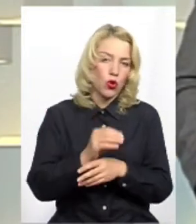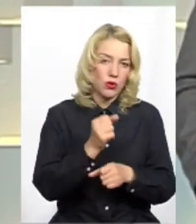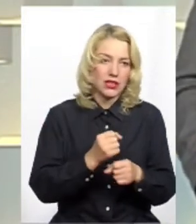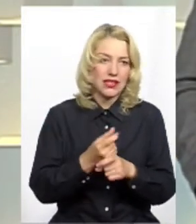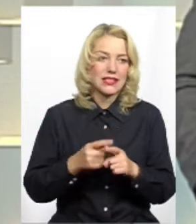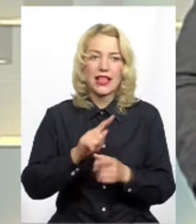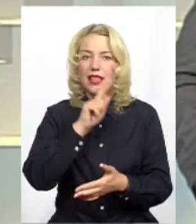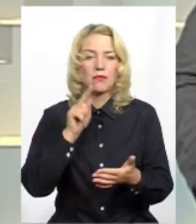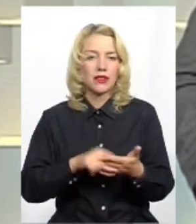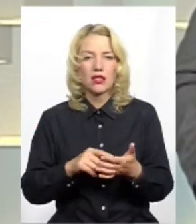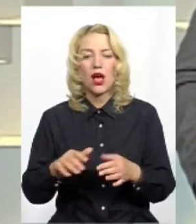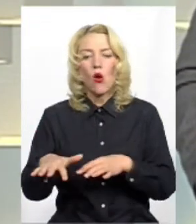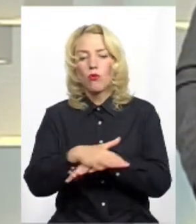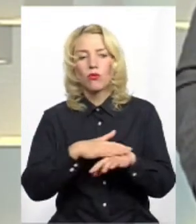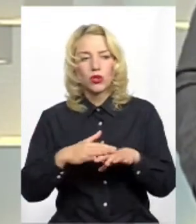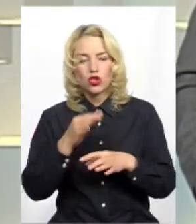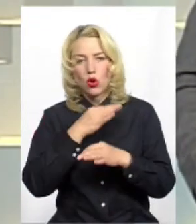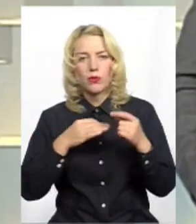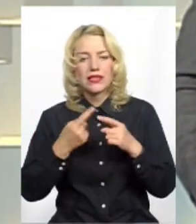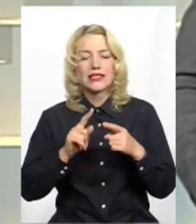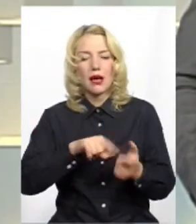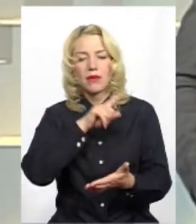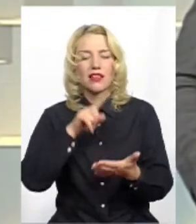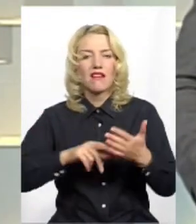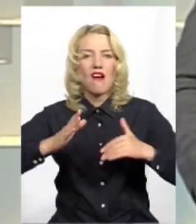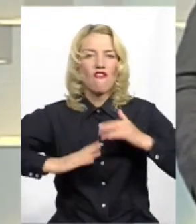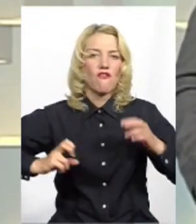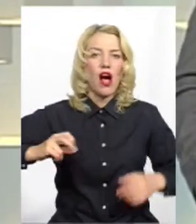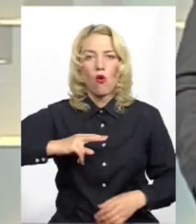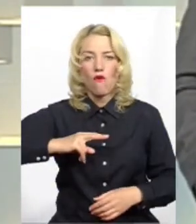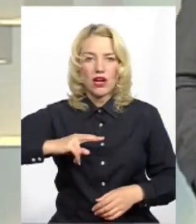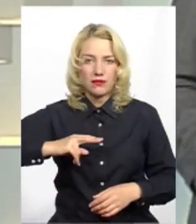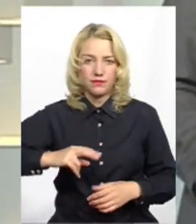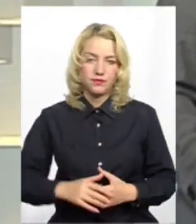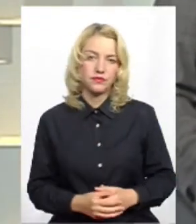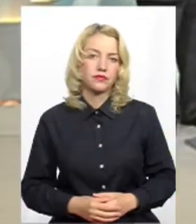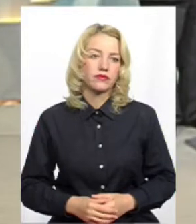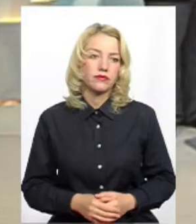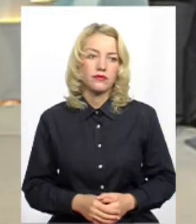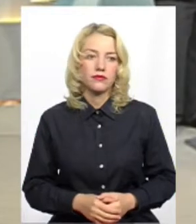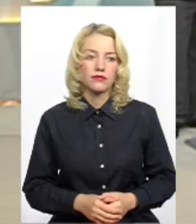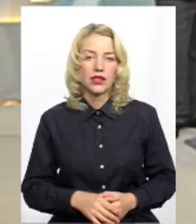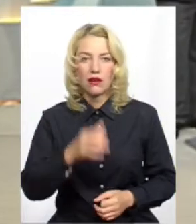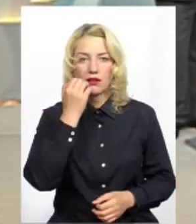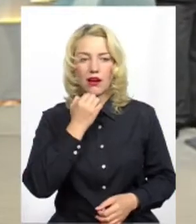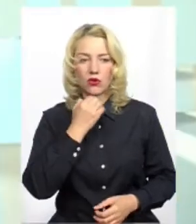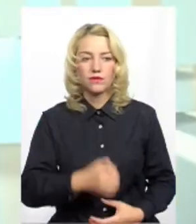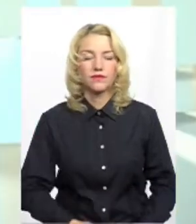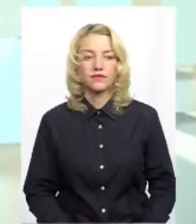не питання публічного обговорення, це питання фахове. Так, дякую.